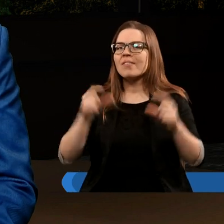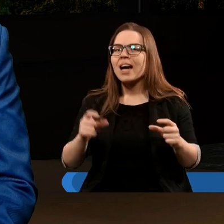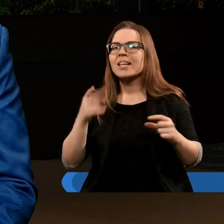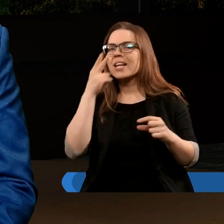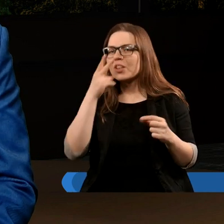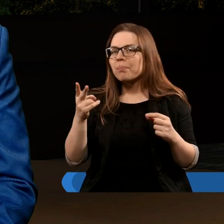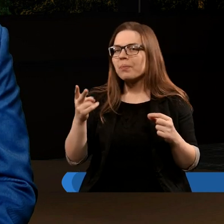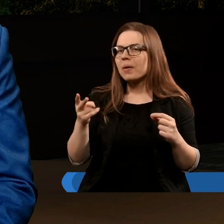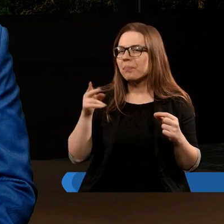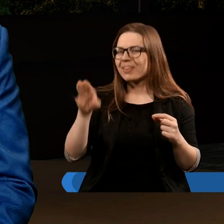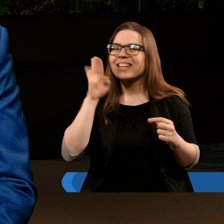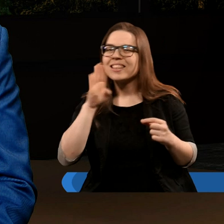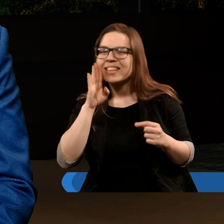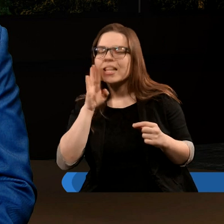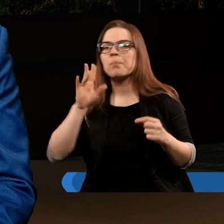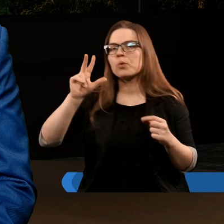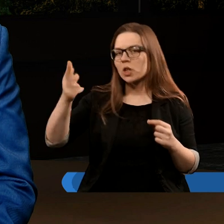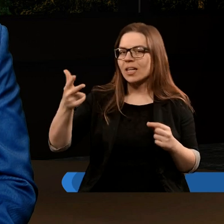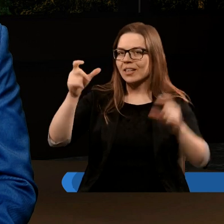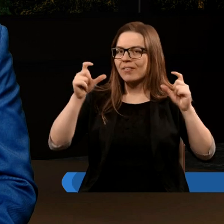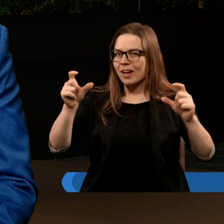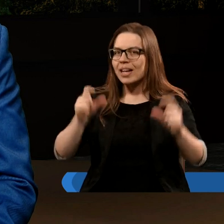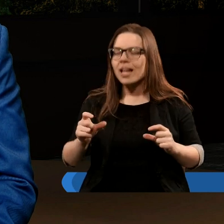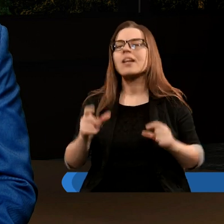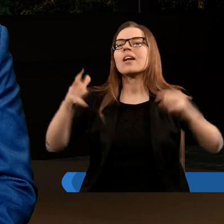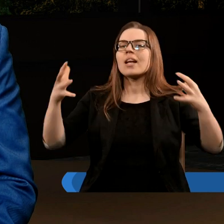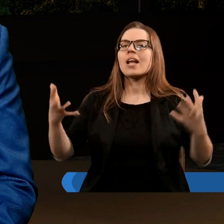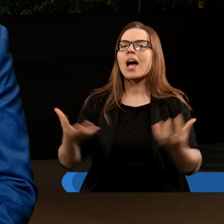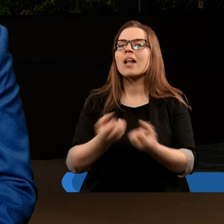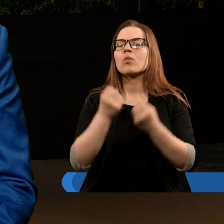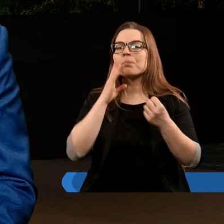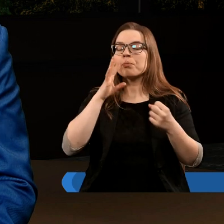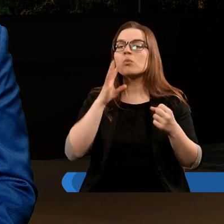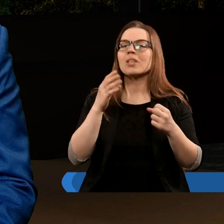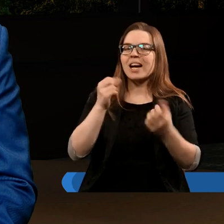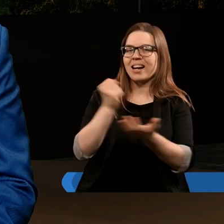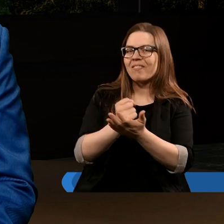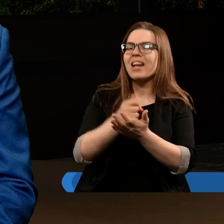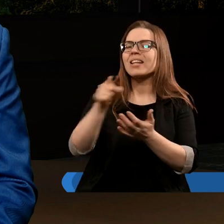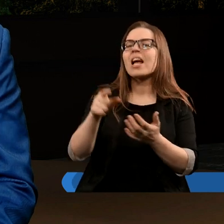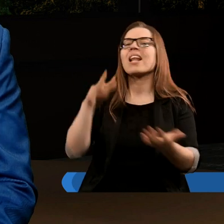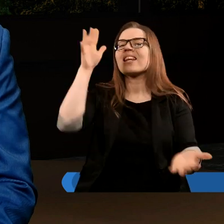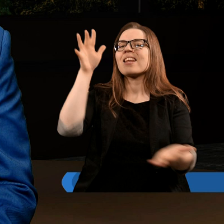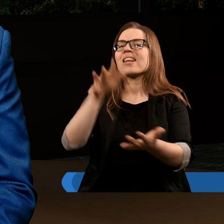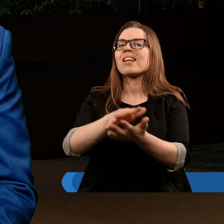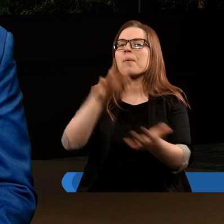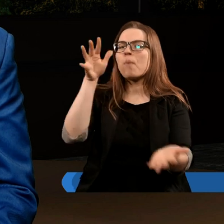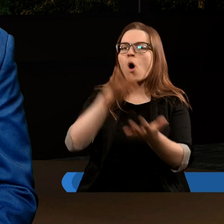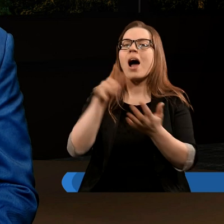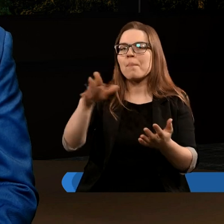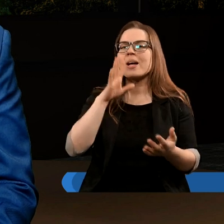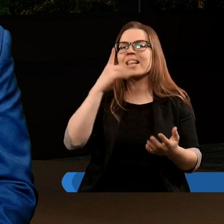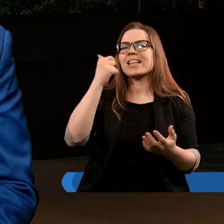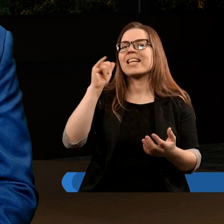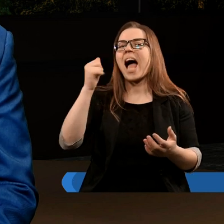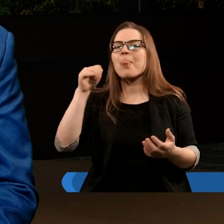tym samym, trzecim, znajdujemy motyw smoka, który na swoich głowach też ma diademy,